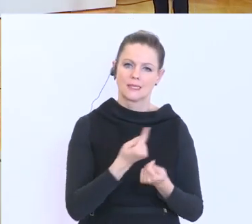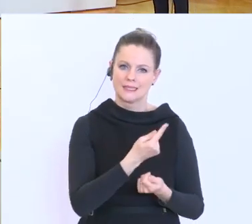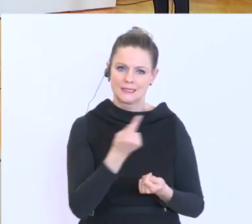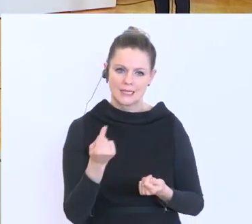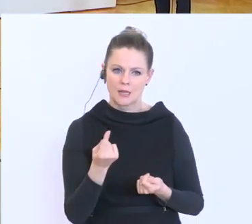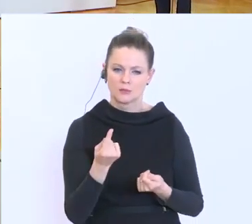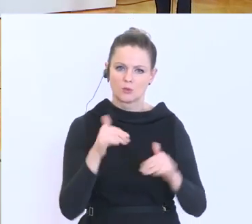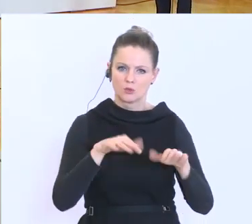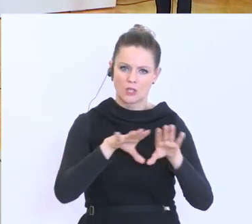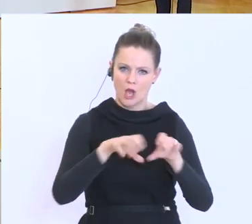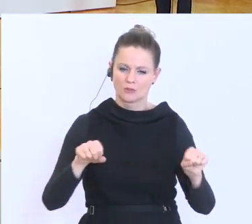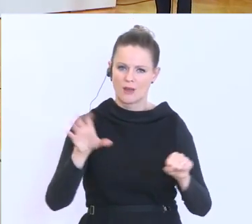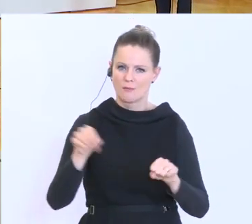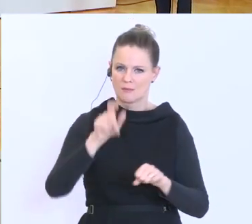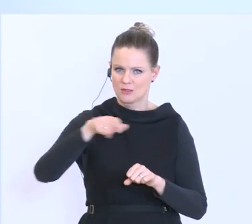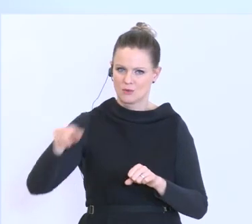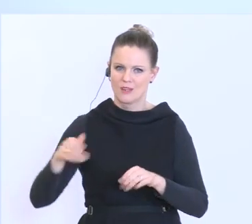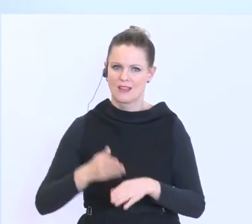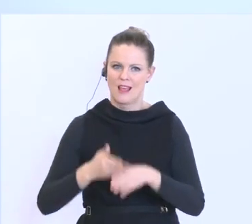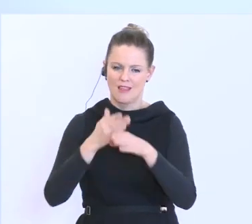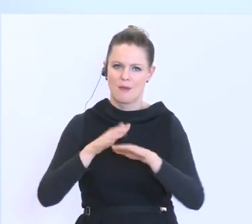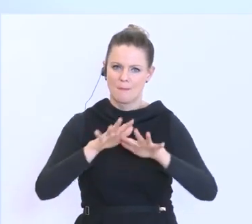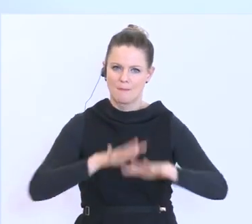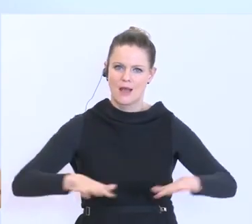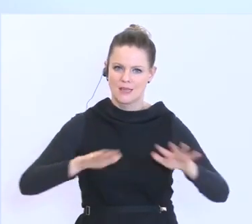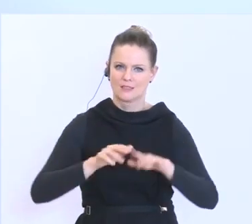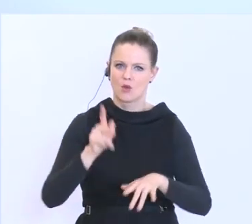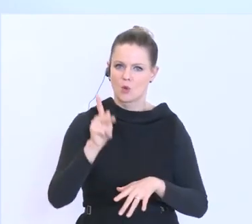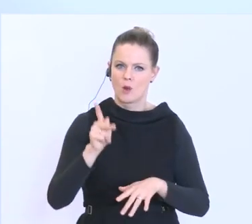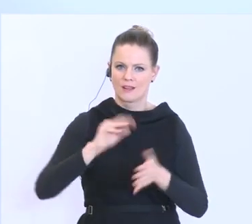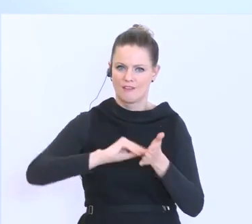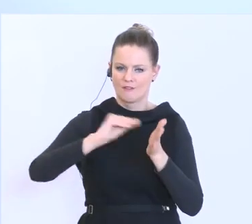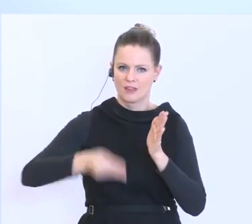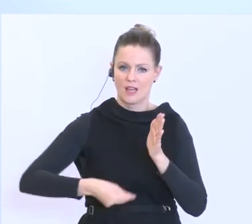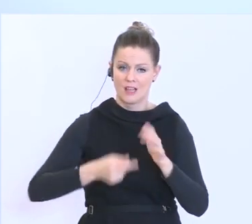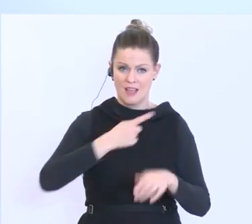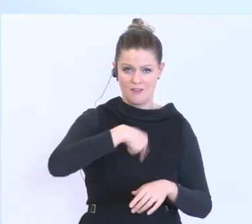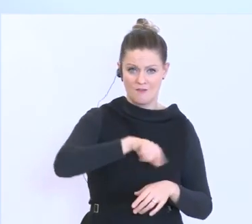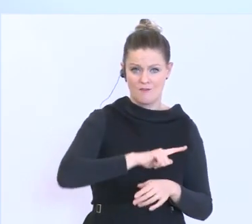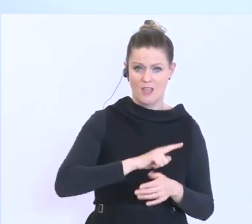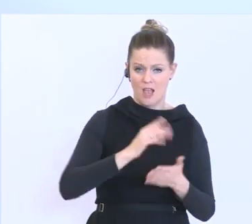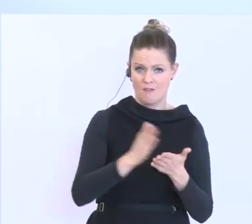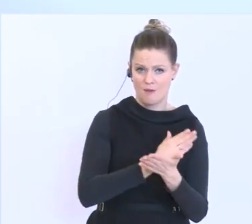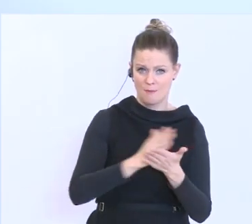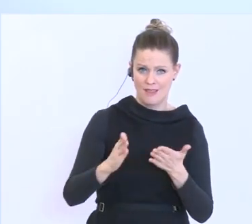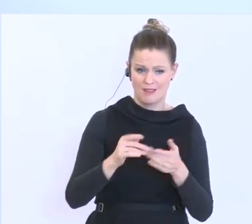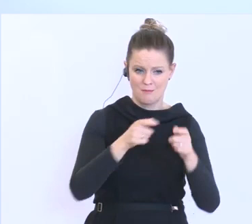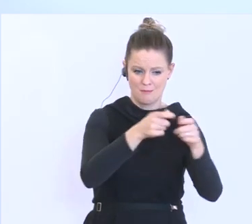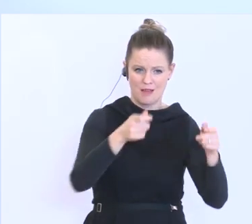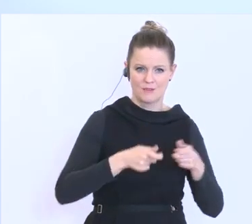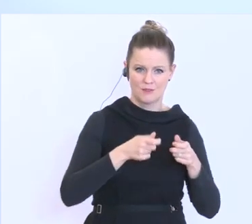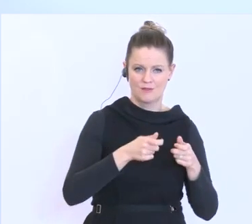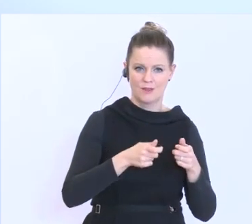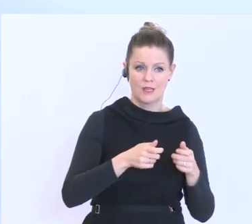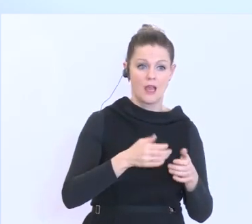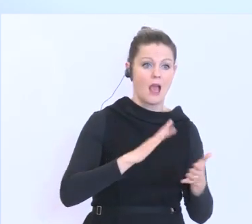natürlich einigen. Grundlage sind die Kollektivverträge und wir vermitteln in letzter Konsequenz über die Plattform Angebot